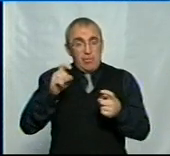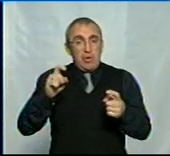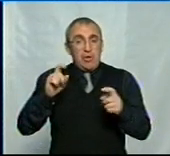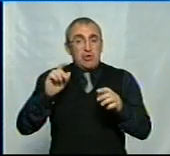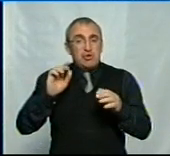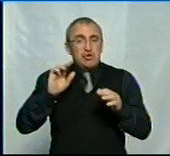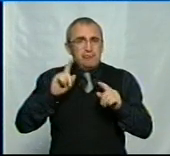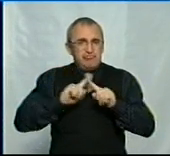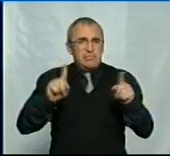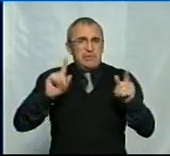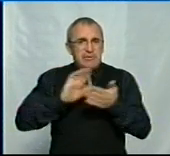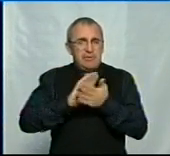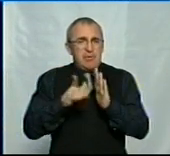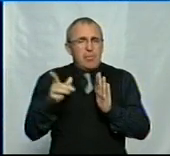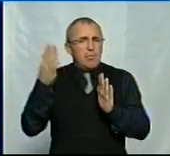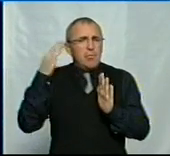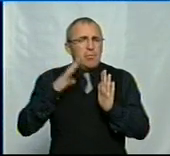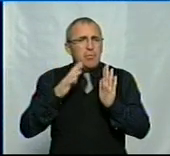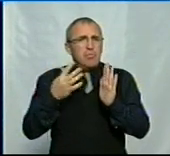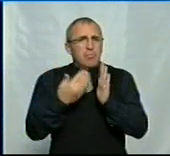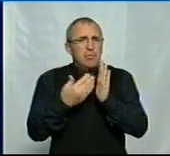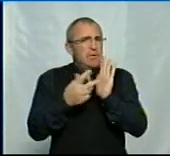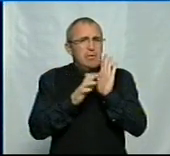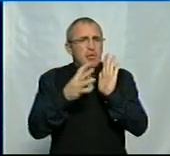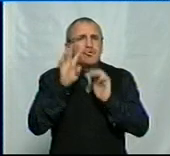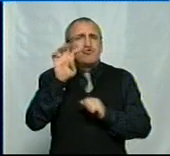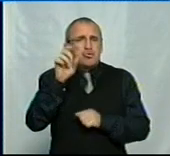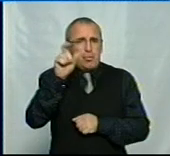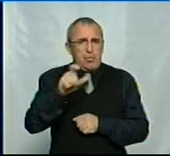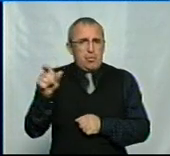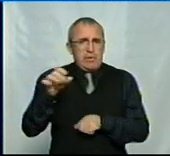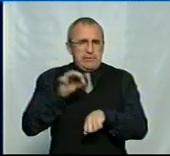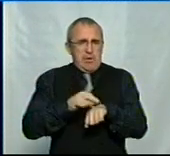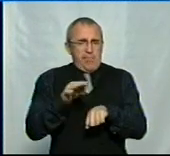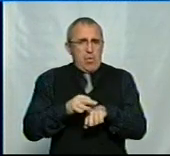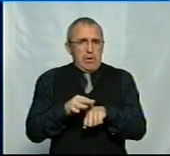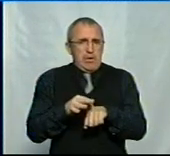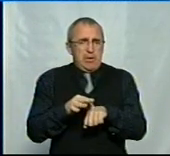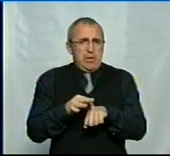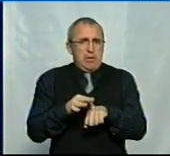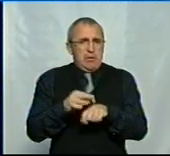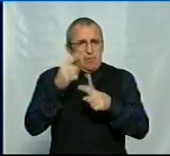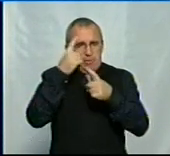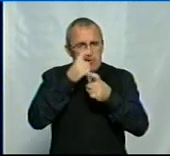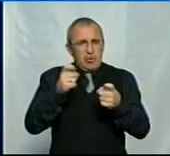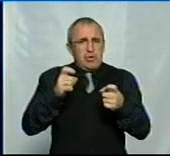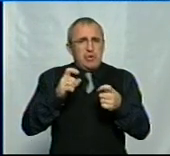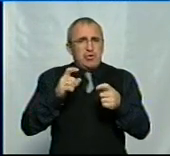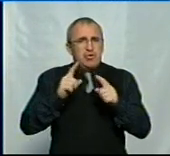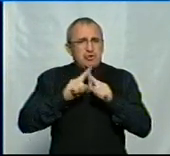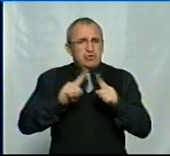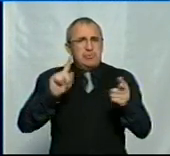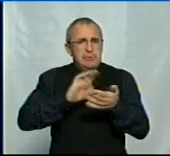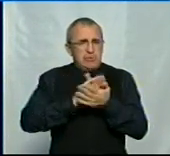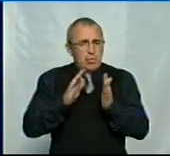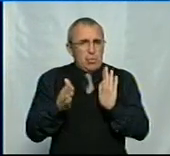ситуація. Тоді було не 800, тоді було 400 чоловік захворілих. Об'явлена через звичайна ситуація.